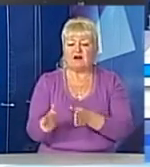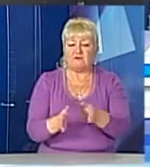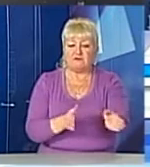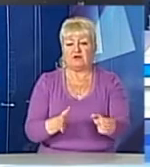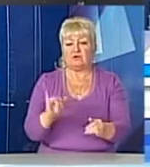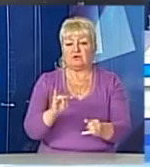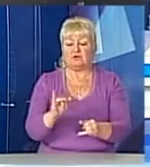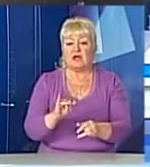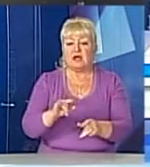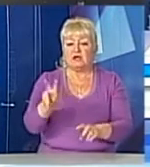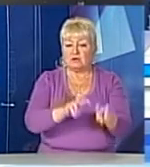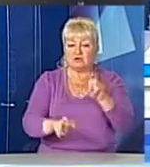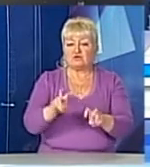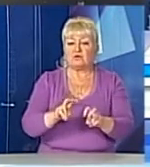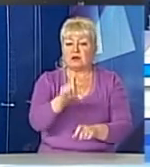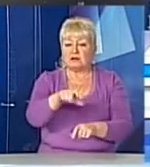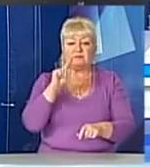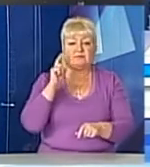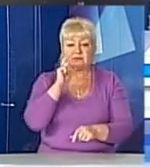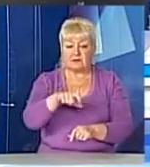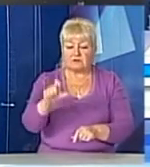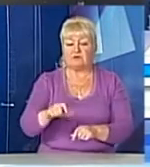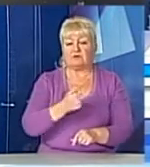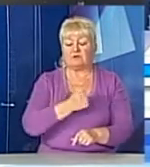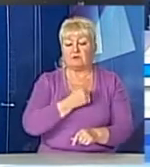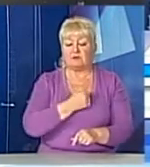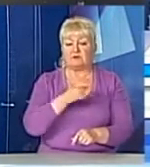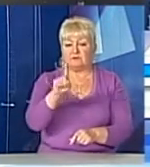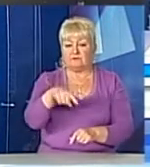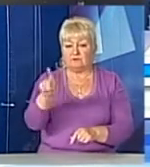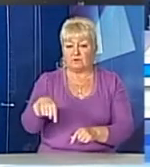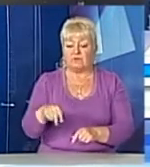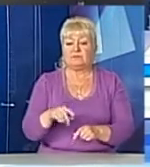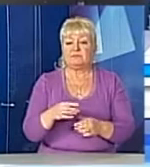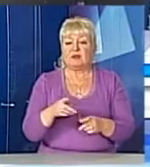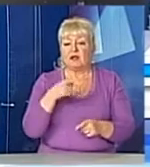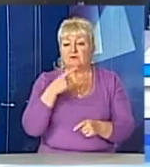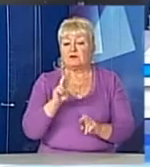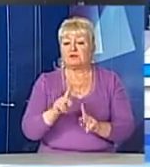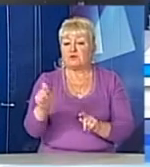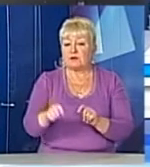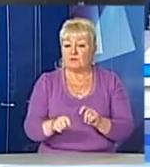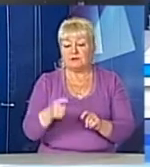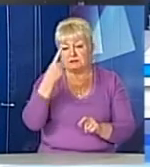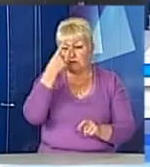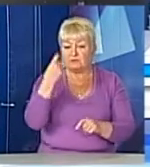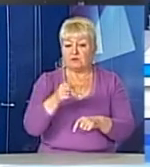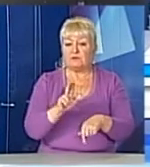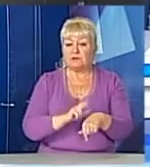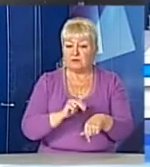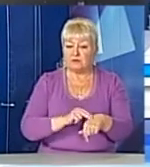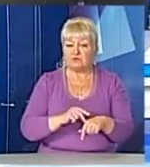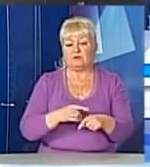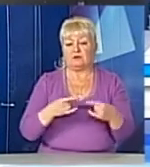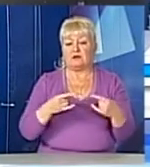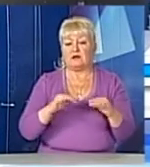призивного віку. Військові ж заперечують, що рейд був спланований. Кажуть, просто прибули на повідомлення патрульних. Сюжет про